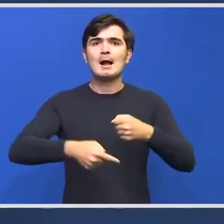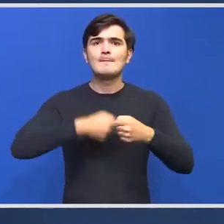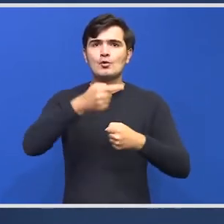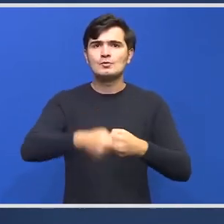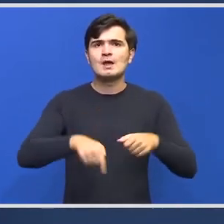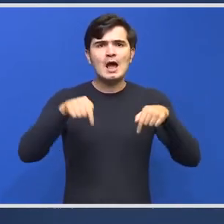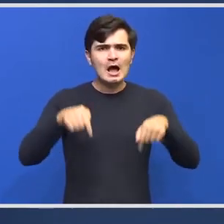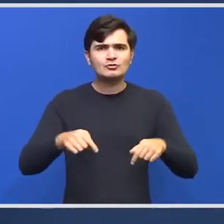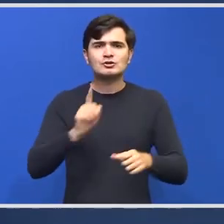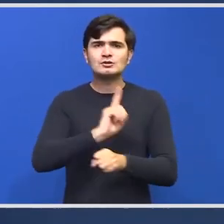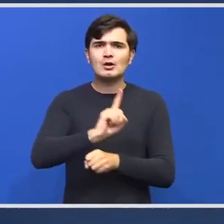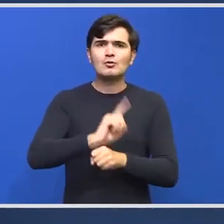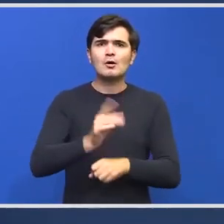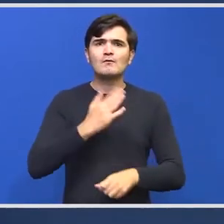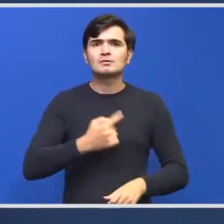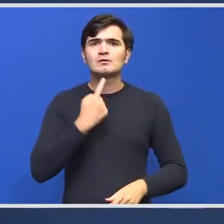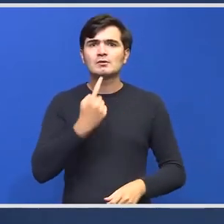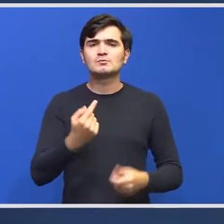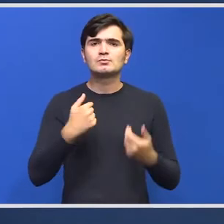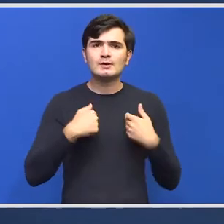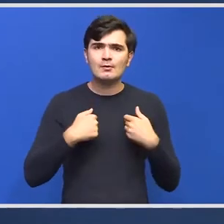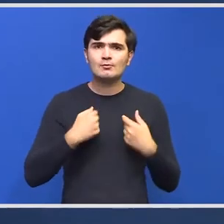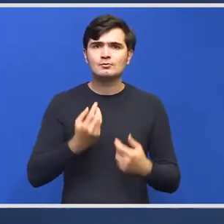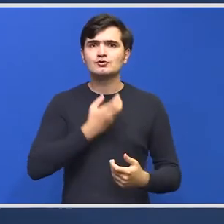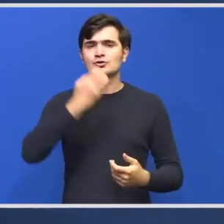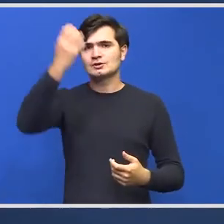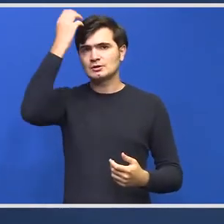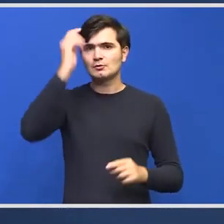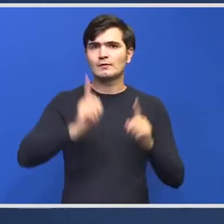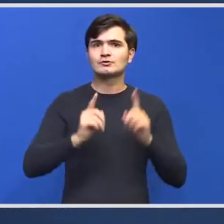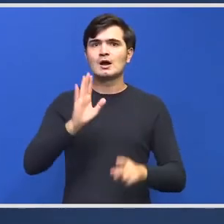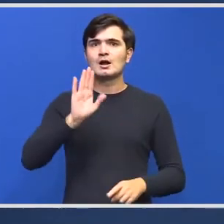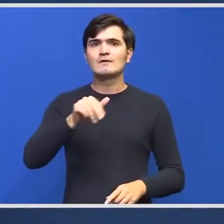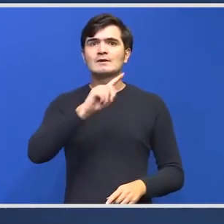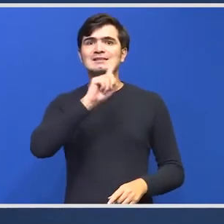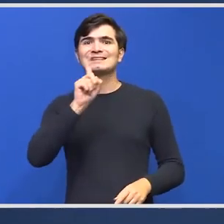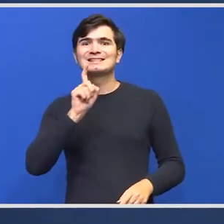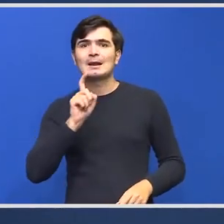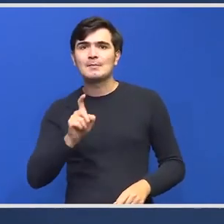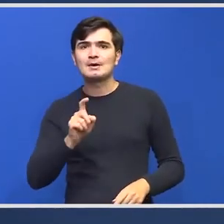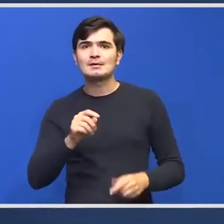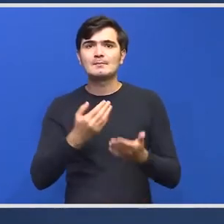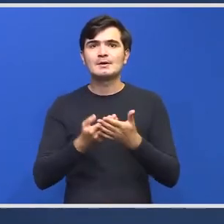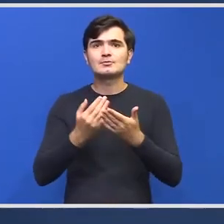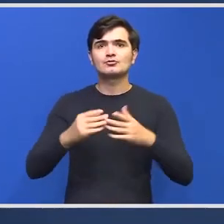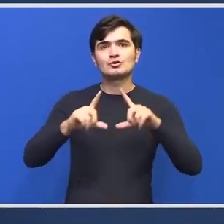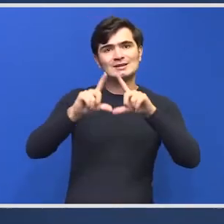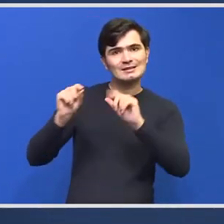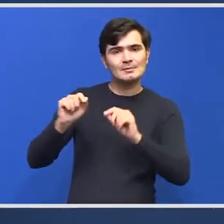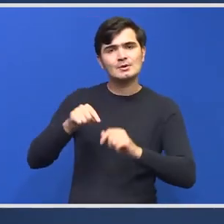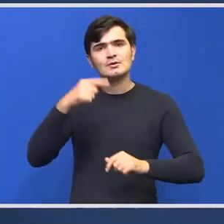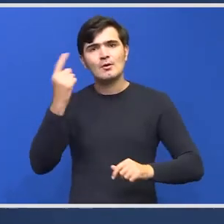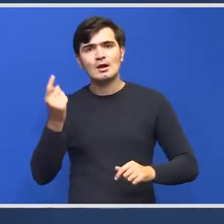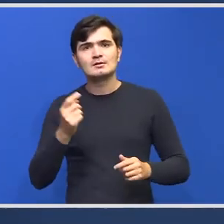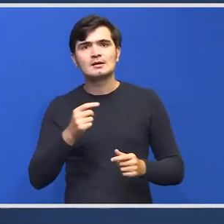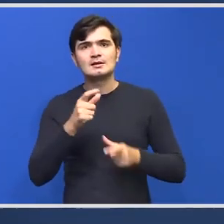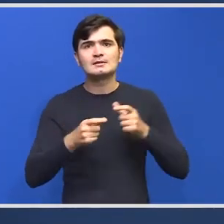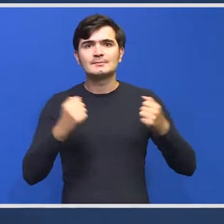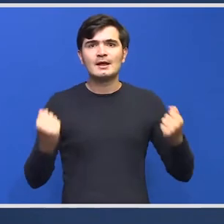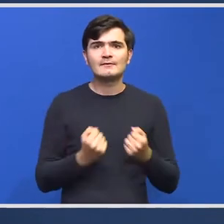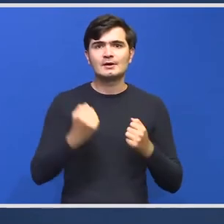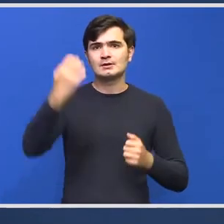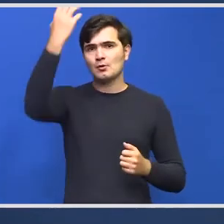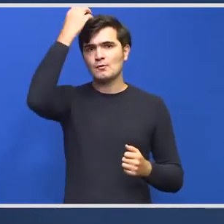pe care vreau să le menționez eu din ședința de guvern. Dacă sunt întrebări pe aceste teme sau altele care țin de activitatea guvernului,